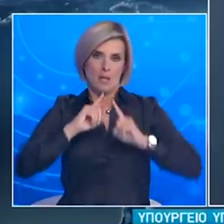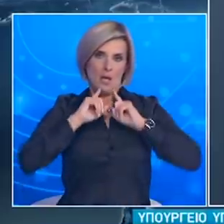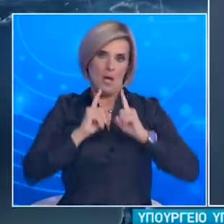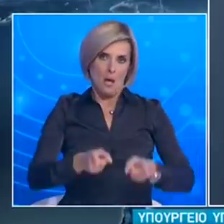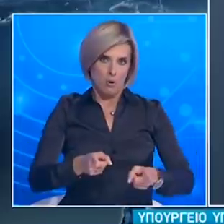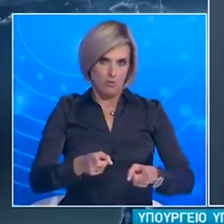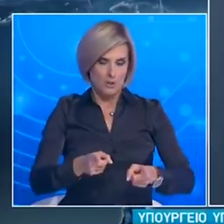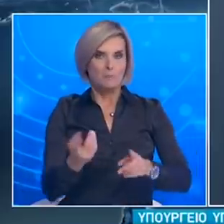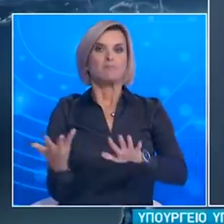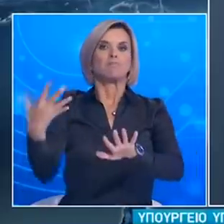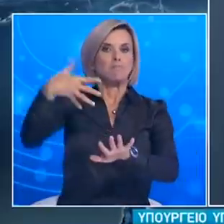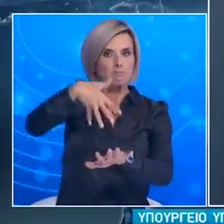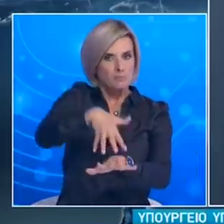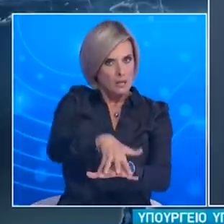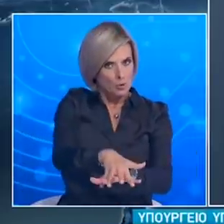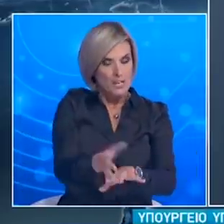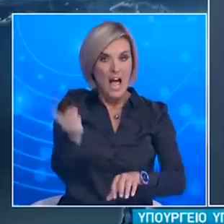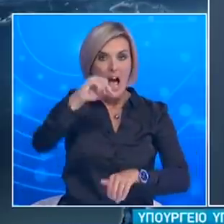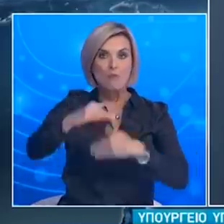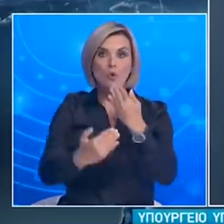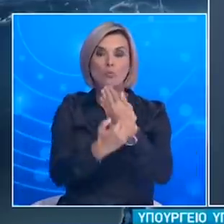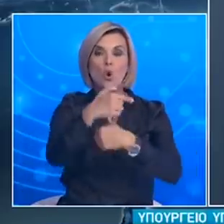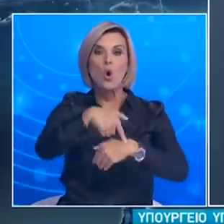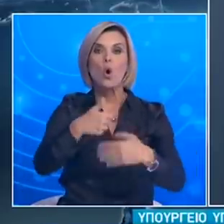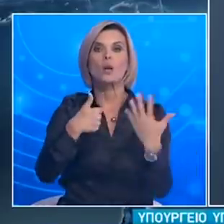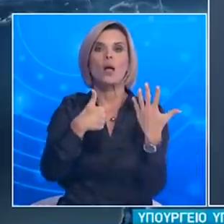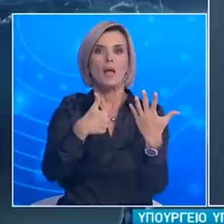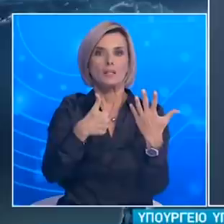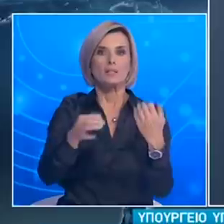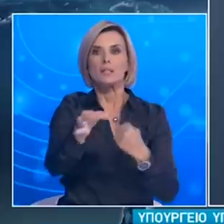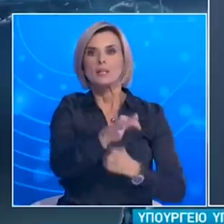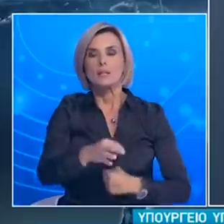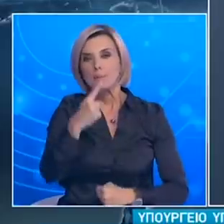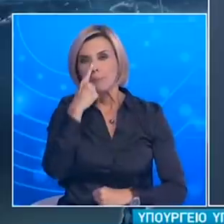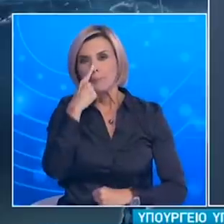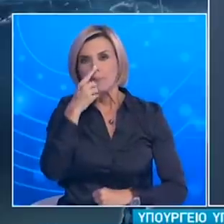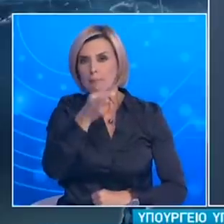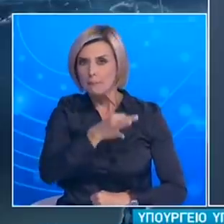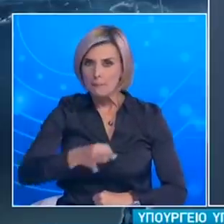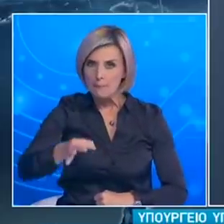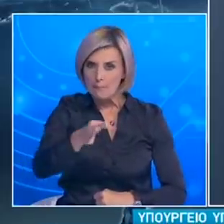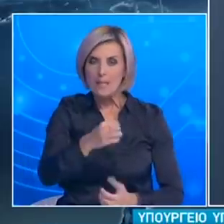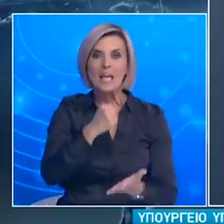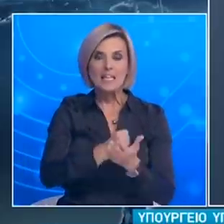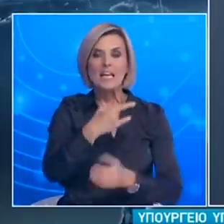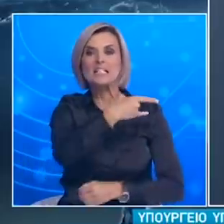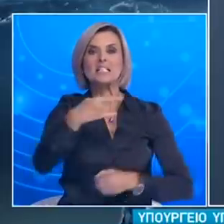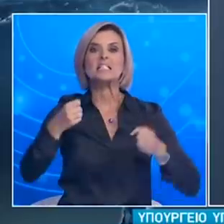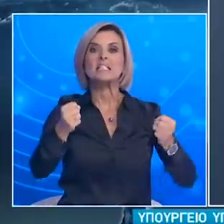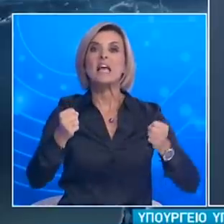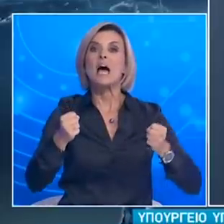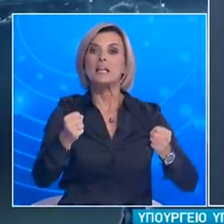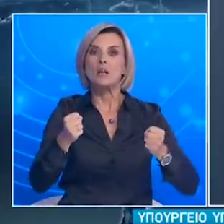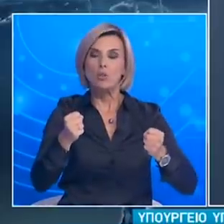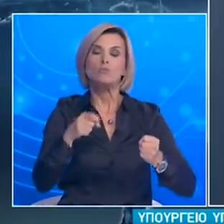η ένταξη από αύριο το πρωί στις 6 της Περιφερειακής Ενότητας Λέσβου και της Περιφερειακής Ενότητας Ζακύνθου σε